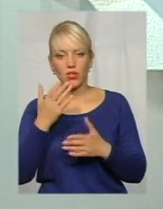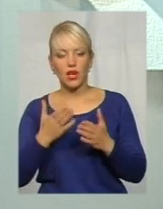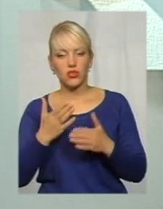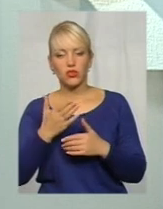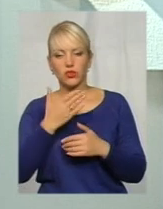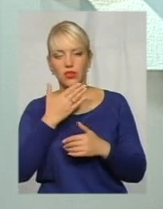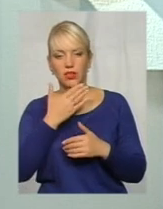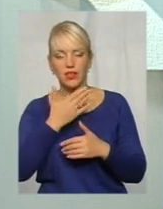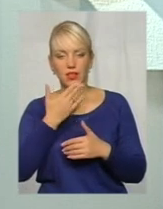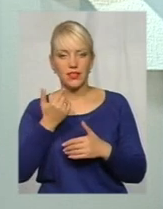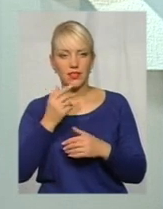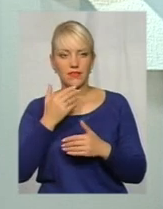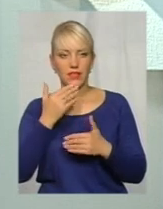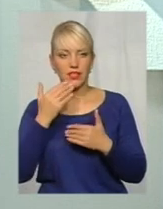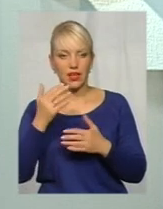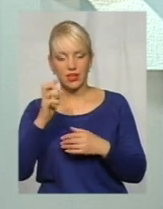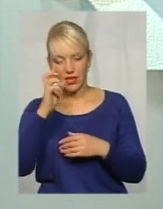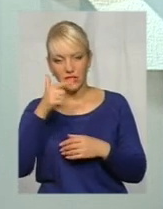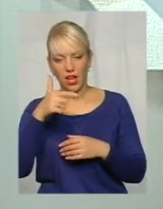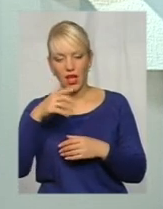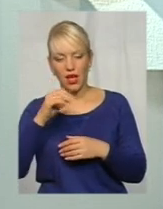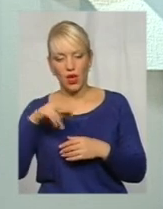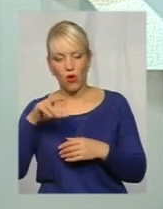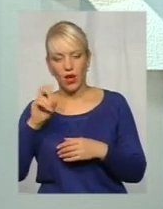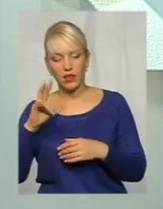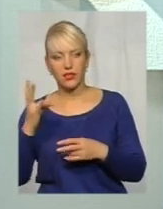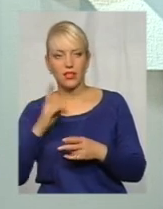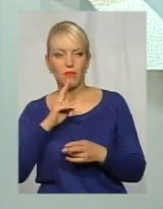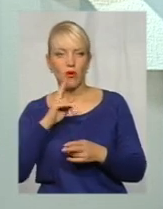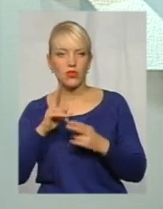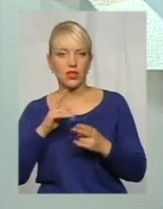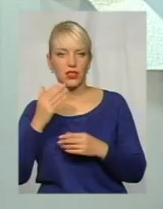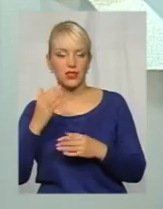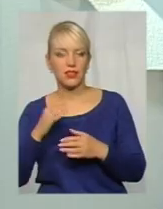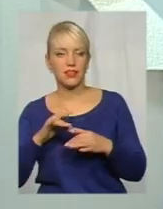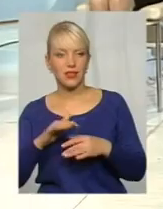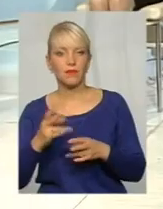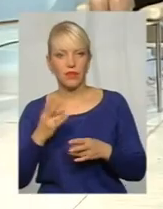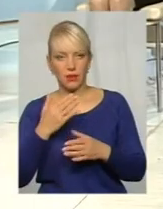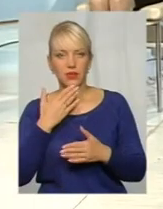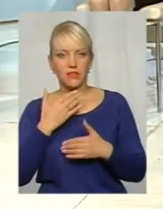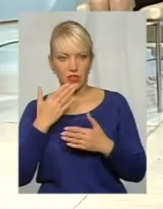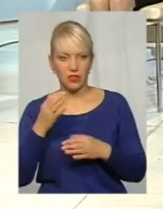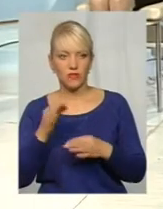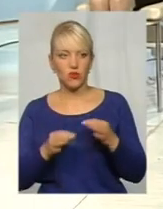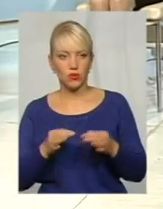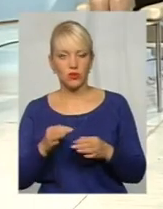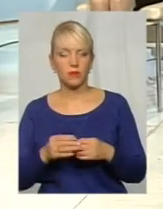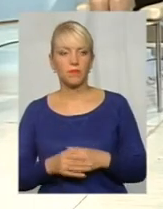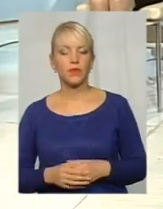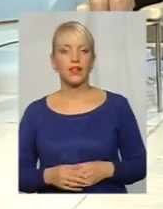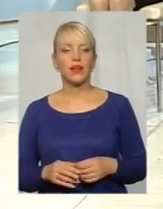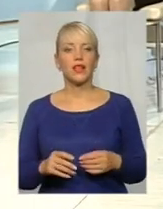зверталися в державного кадастр і не дають оскарбувати їхні дії тоді. Тобто звертатися до суду для того, щоб, власне, як